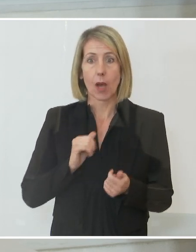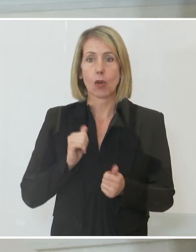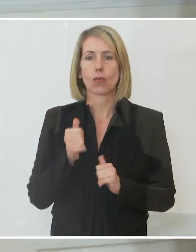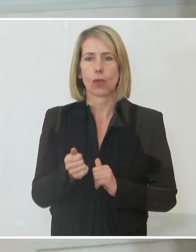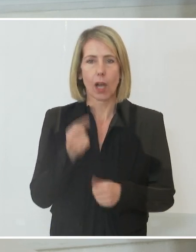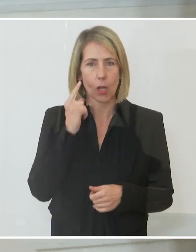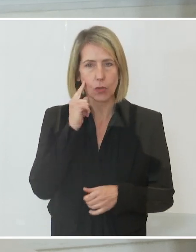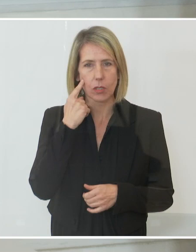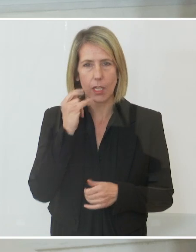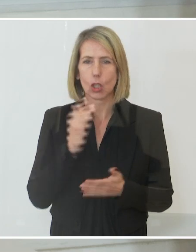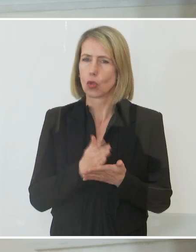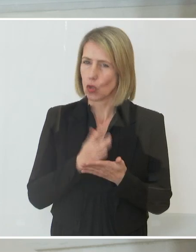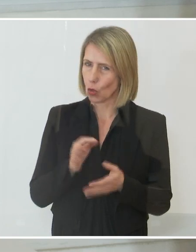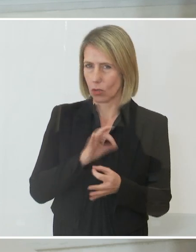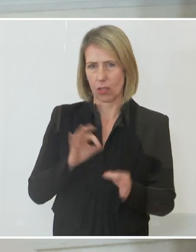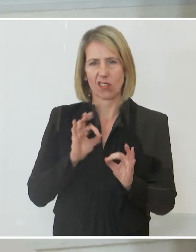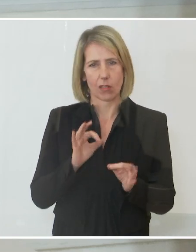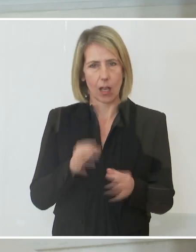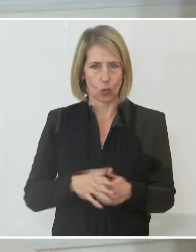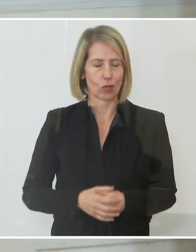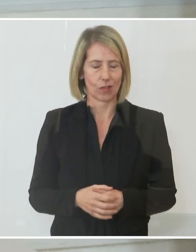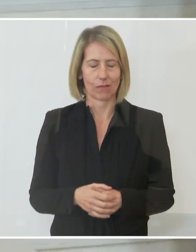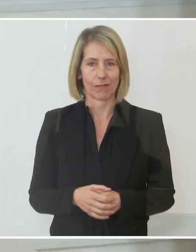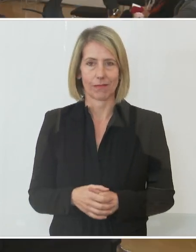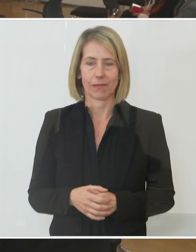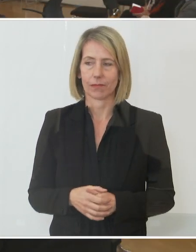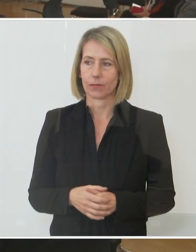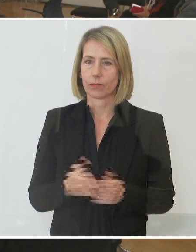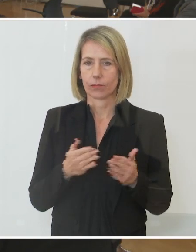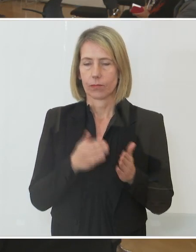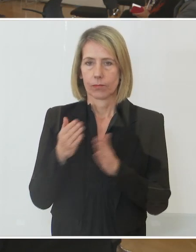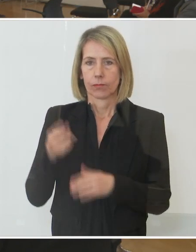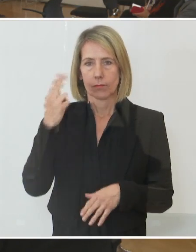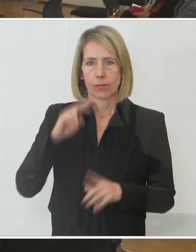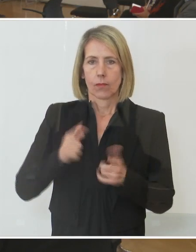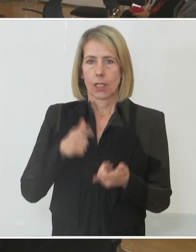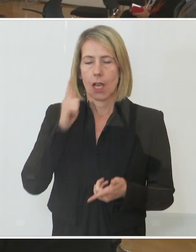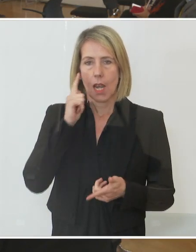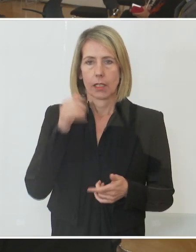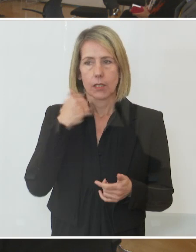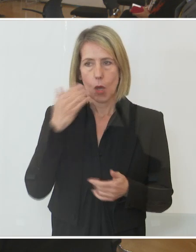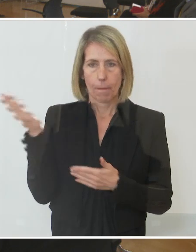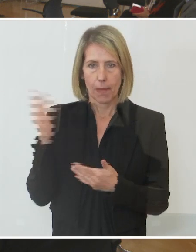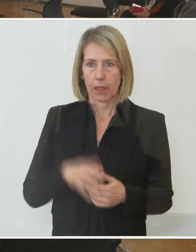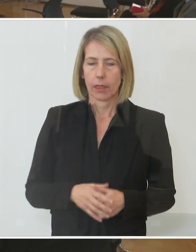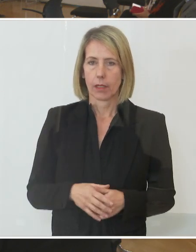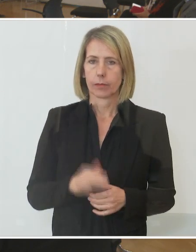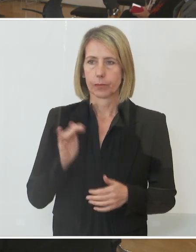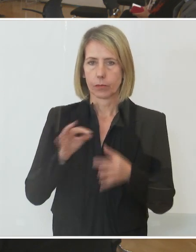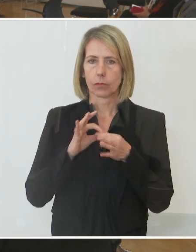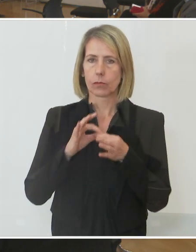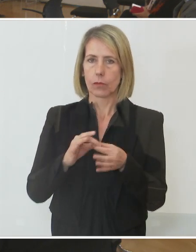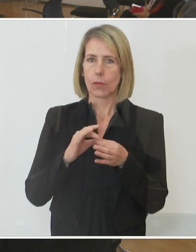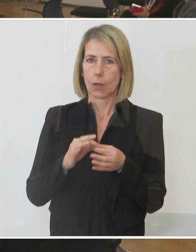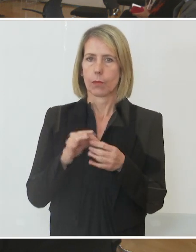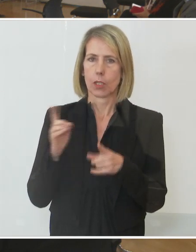sehe ich daran auch nichts Schlechtes. Dankeschön. Der Herr Landeshauptmann möchte noch etwas hinzufügen, bitte. Ja, bezugnehmend auf